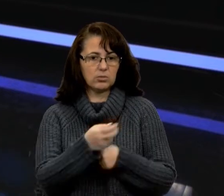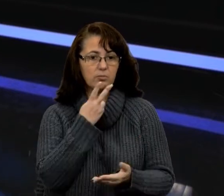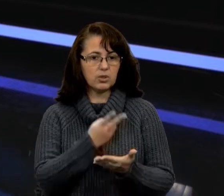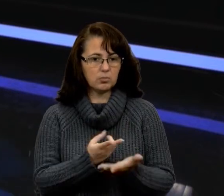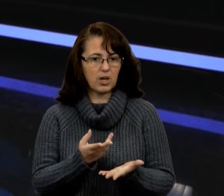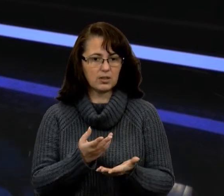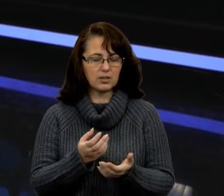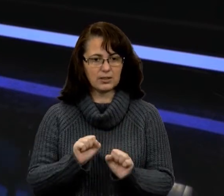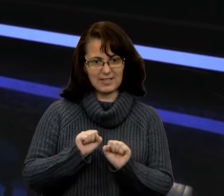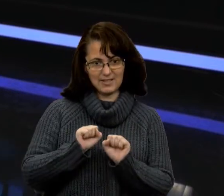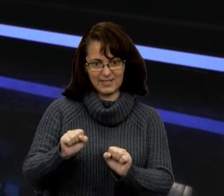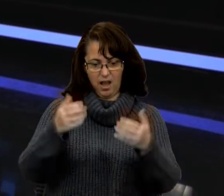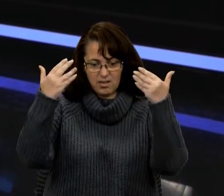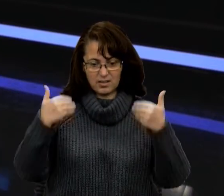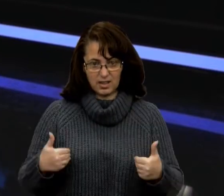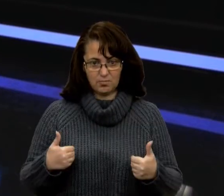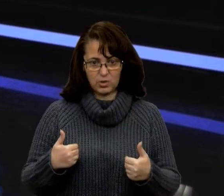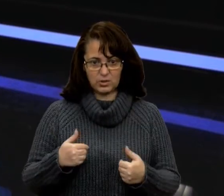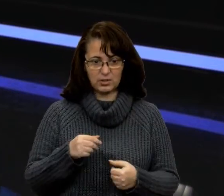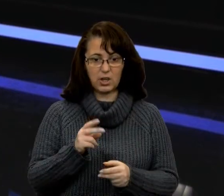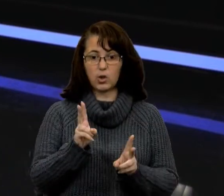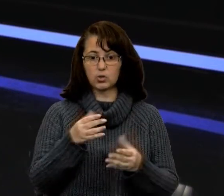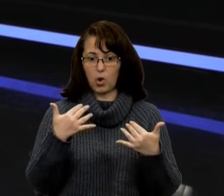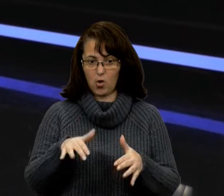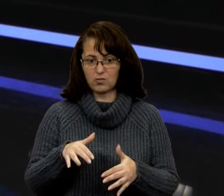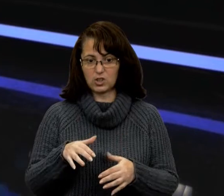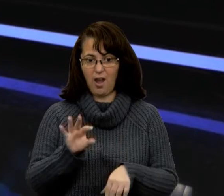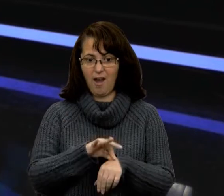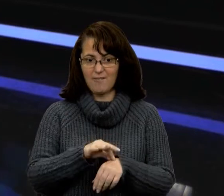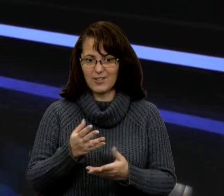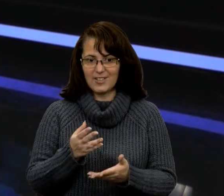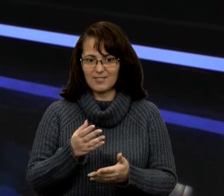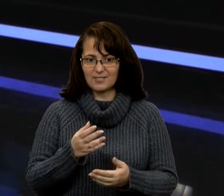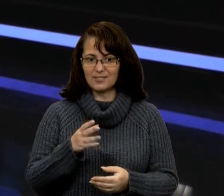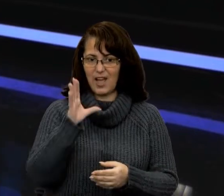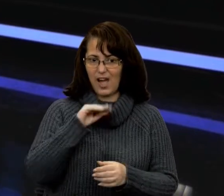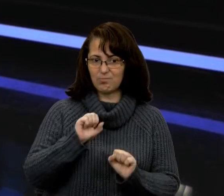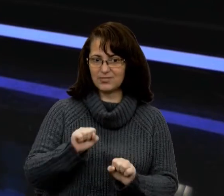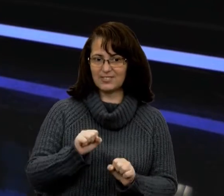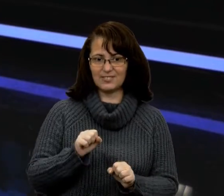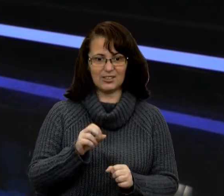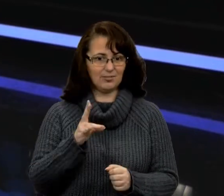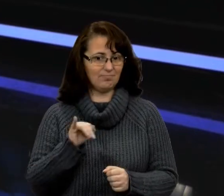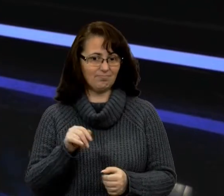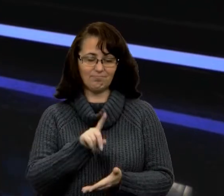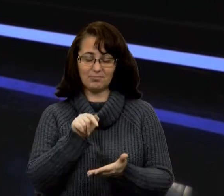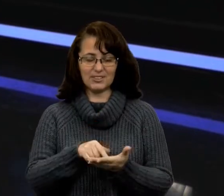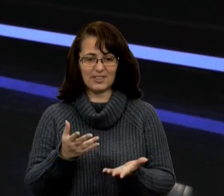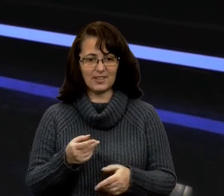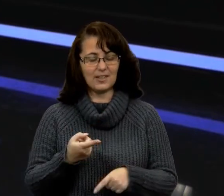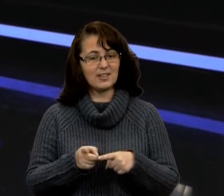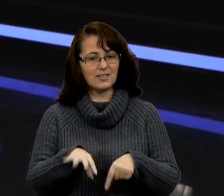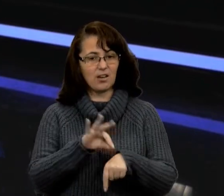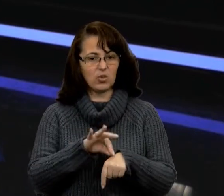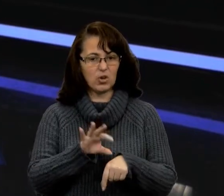стійки імунітету тих, хто, здавалось би, недугу вже здолав, це теж питання. І недуга ця не